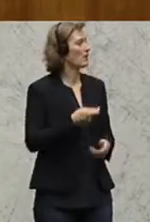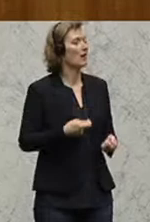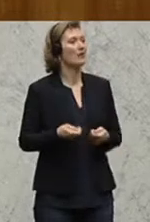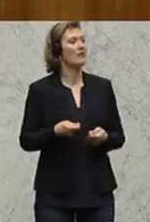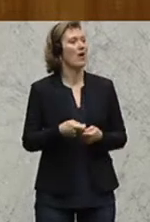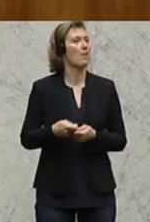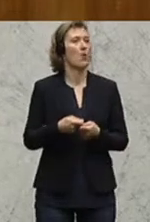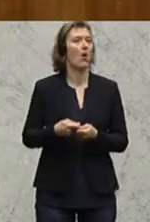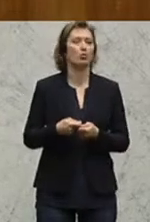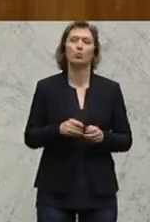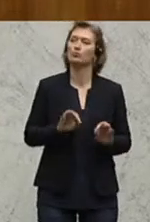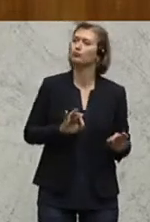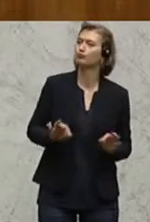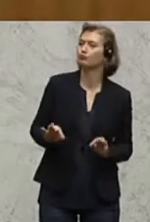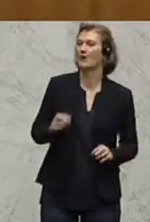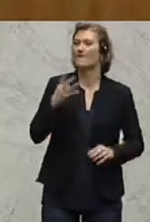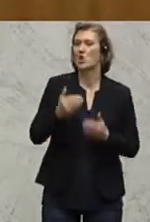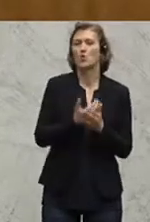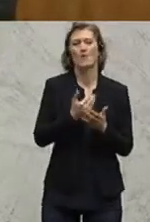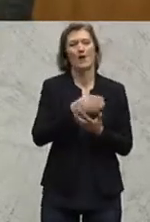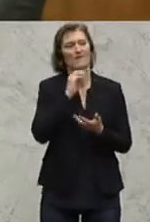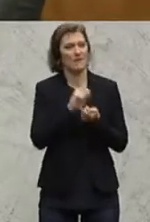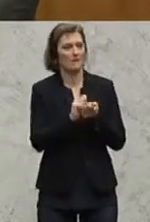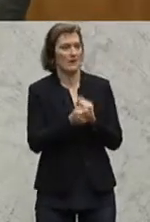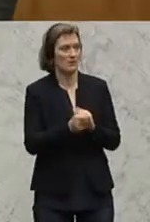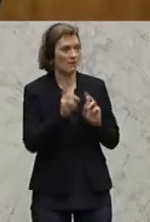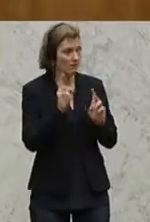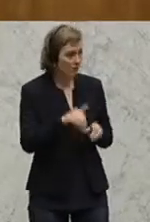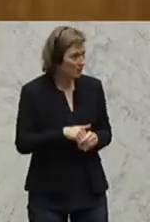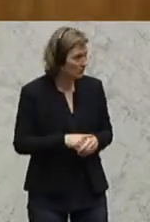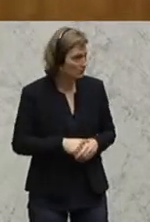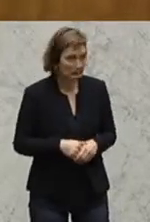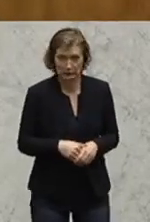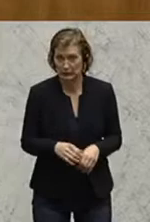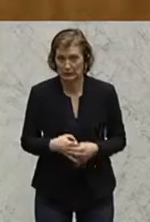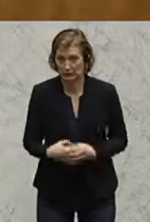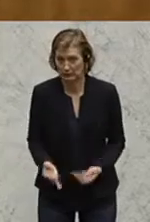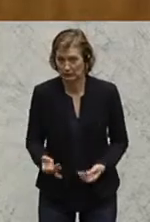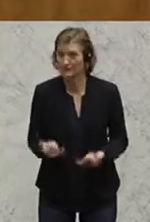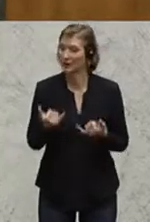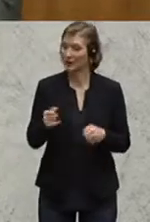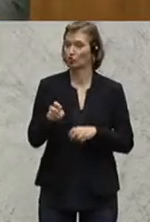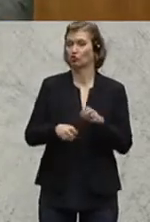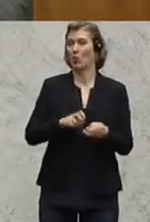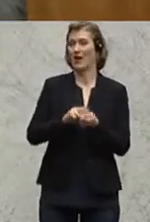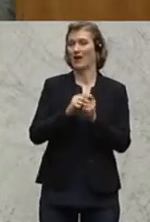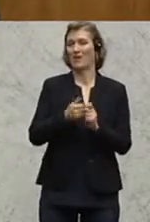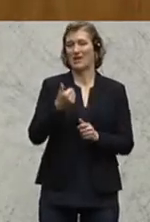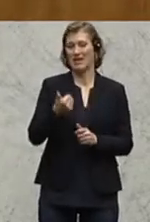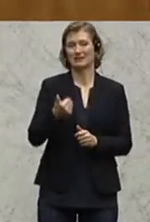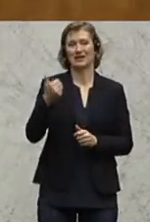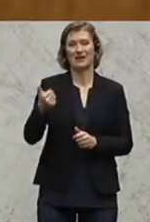Aufgrund von vier Novellen hat man hier unheimlich viel getan. Man hat gar nichts getan. Und jetzt komme ich zu Steuerreformen, die ab 1.1